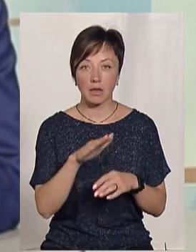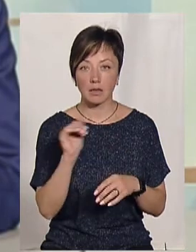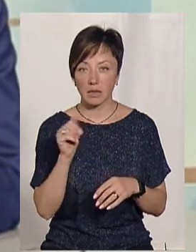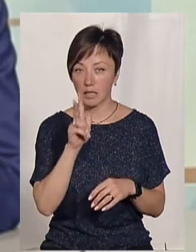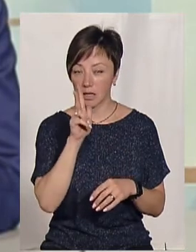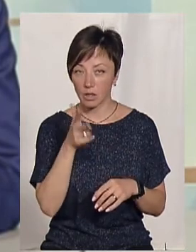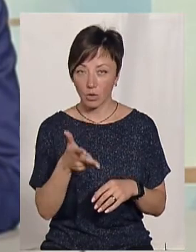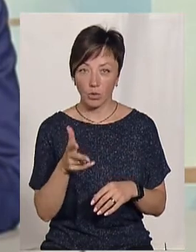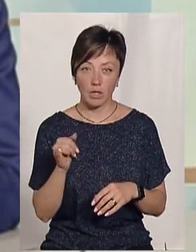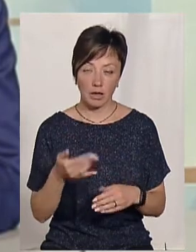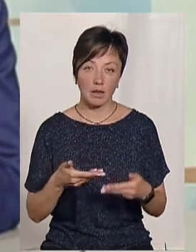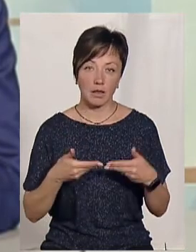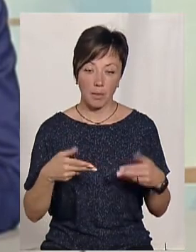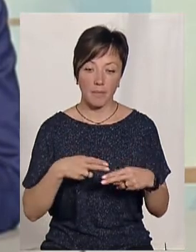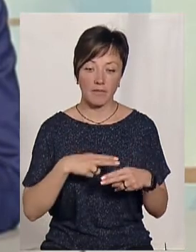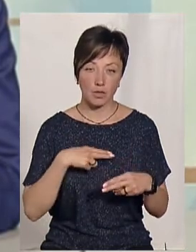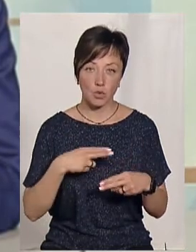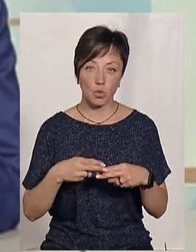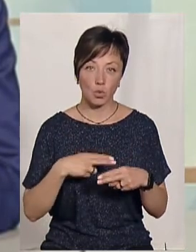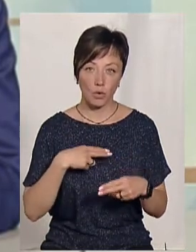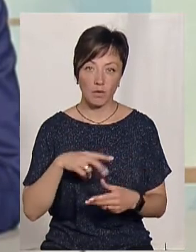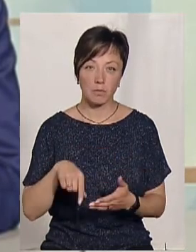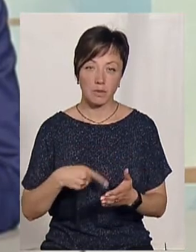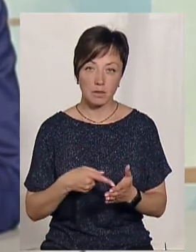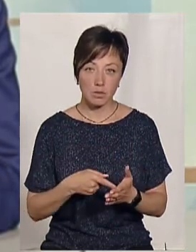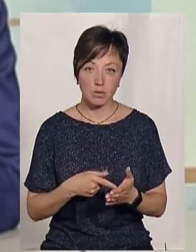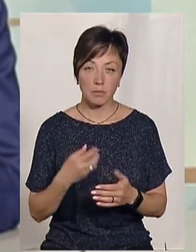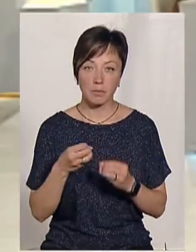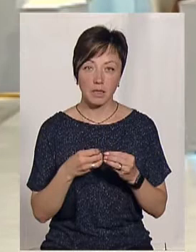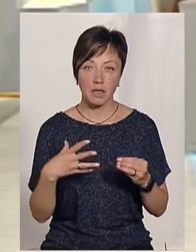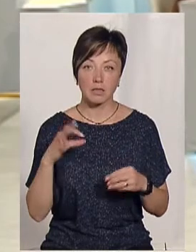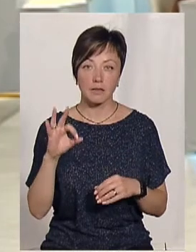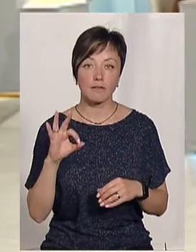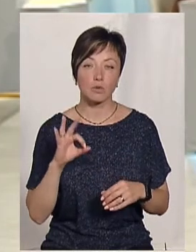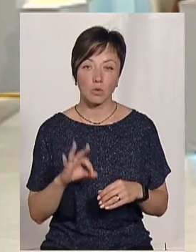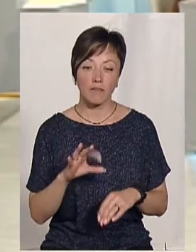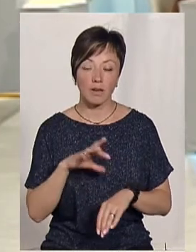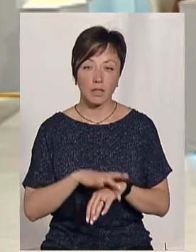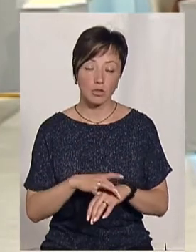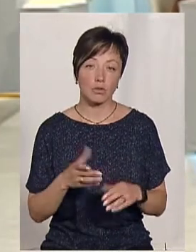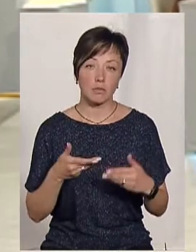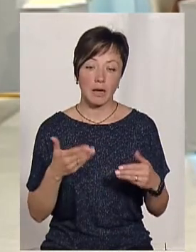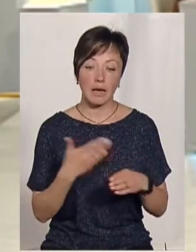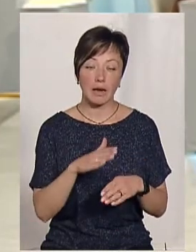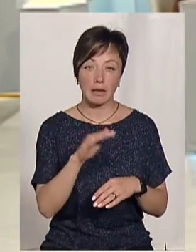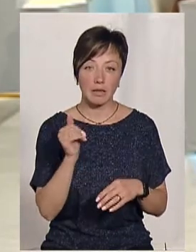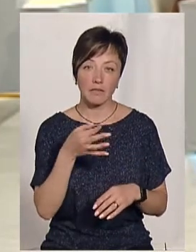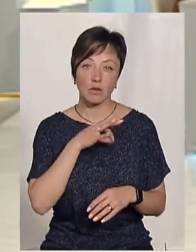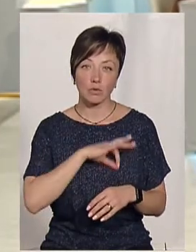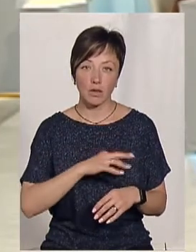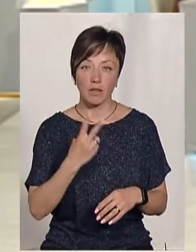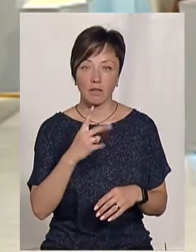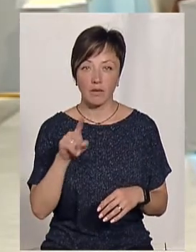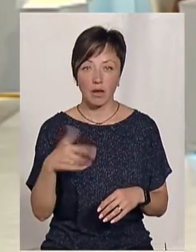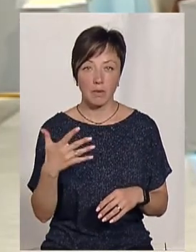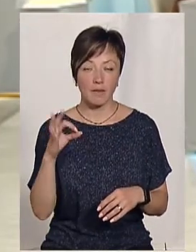роки, і нам відшкодовує місто 15%. І фактично ми кредит використовуємося під